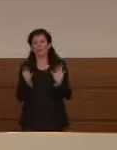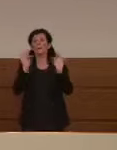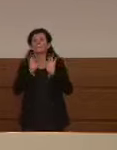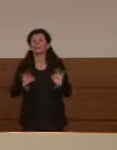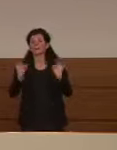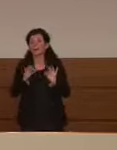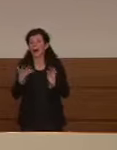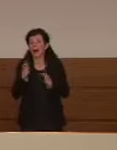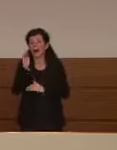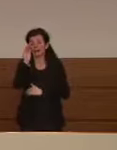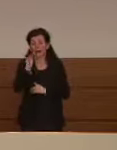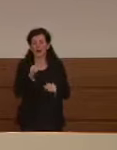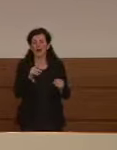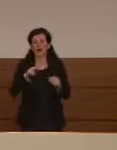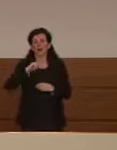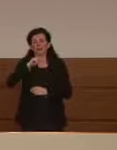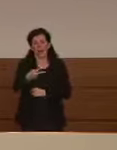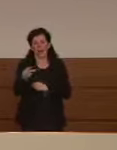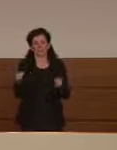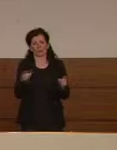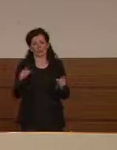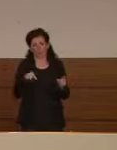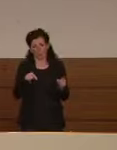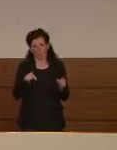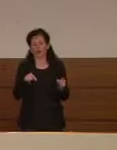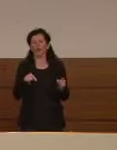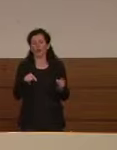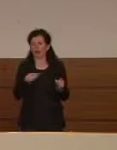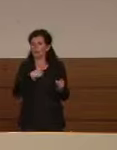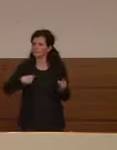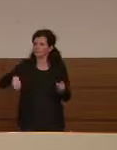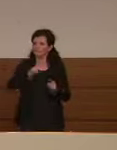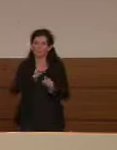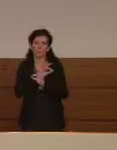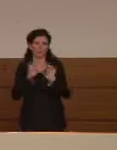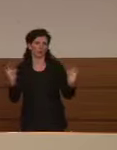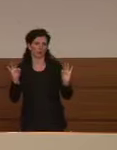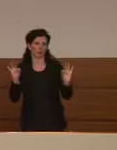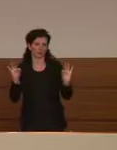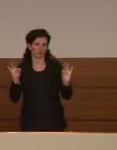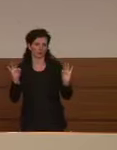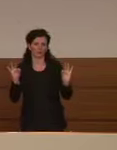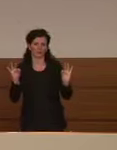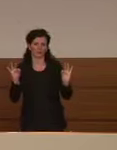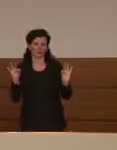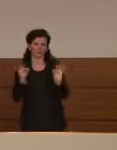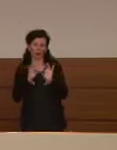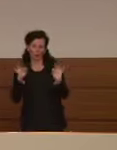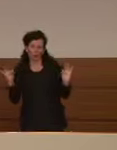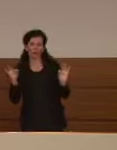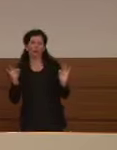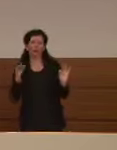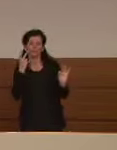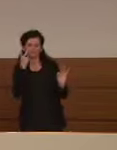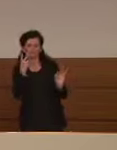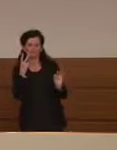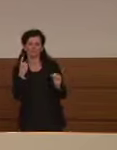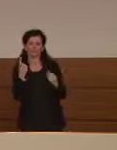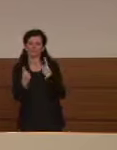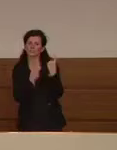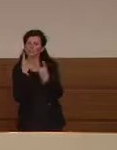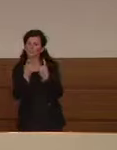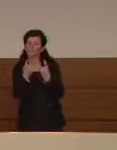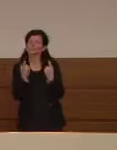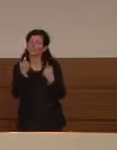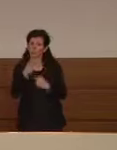fase 2 quando verrà bisognerà essere molto pronti anche e soprattutto su questi aspetti perché i casi